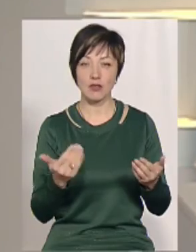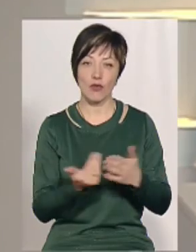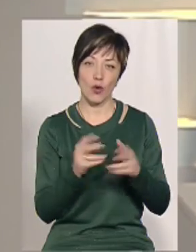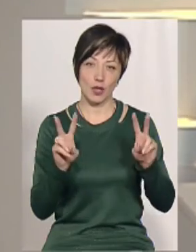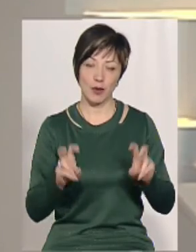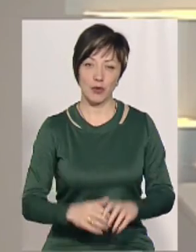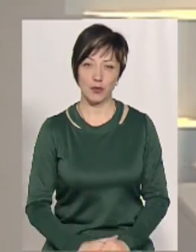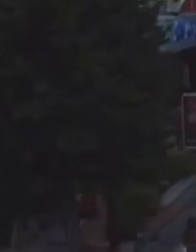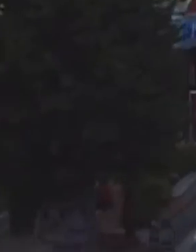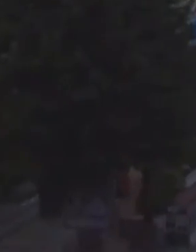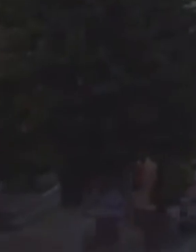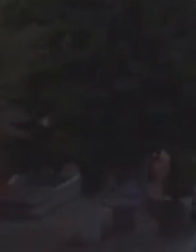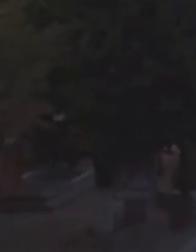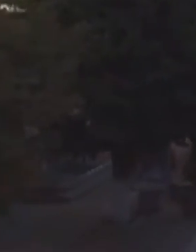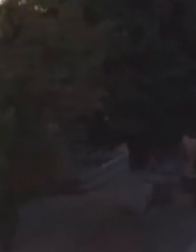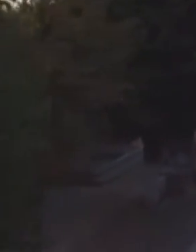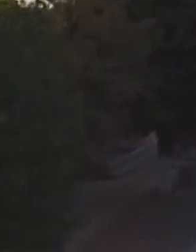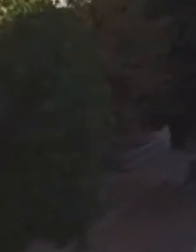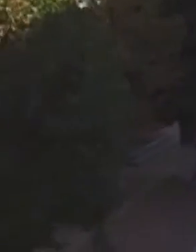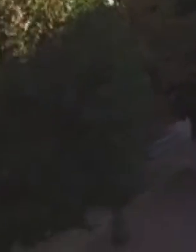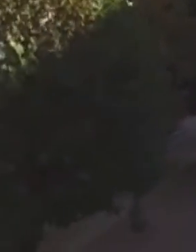поріз новою темою. Дякую